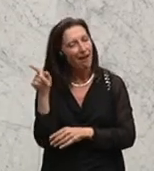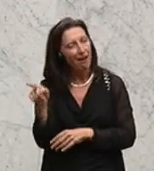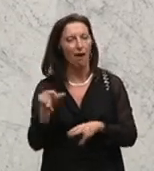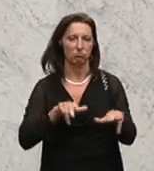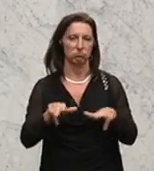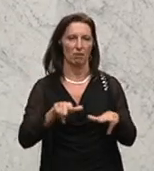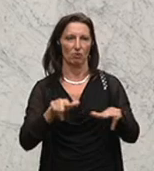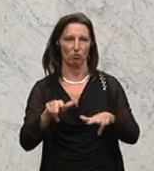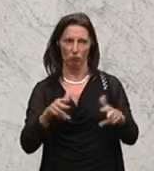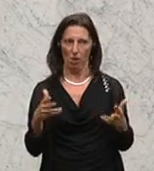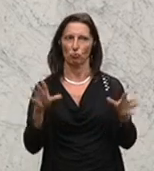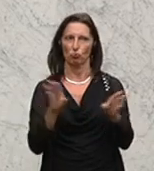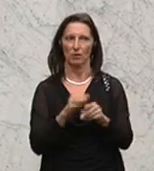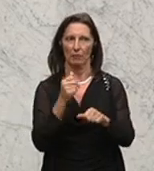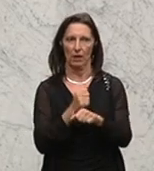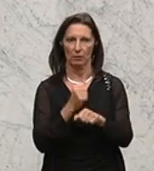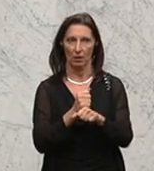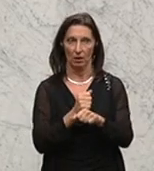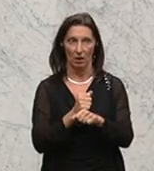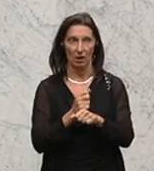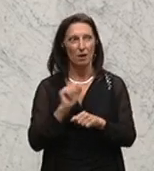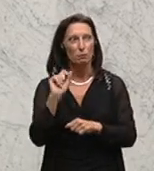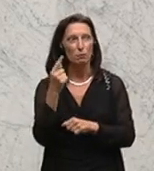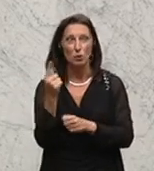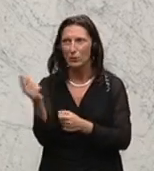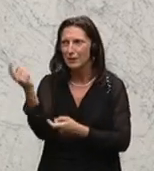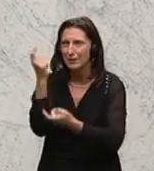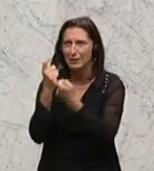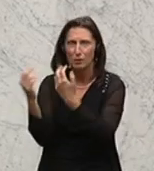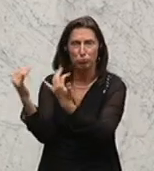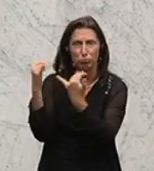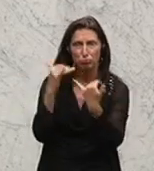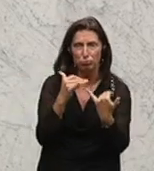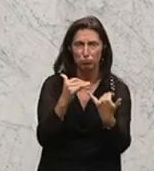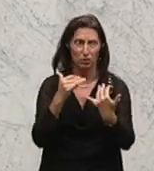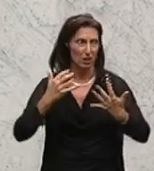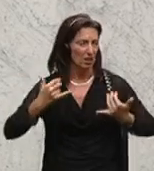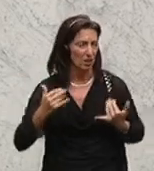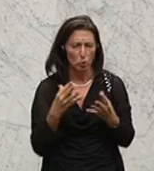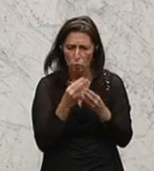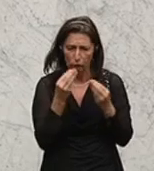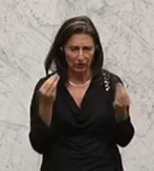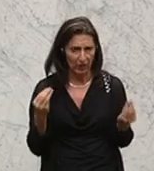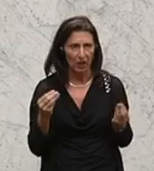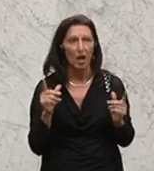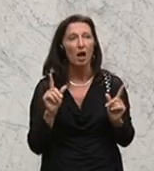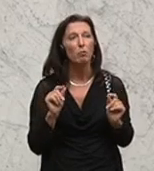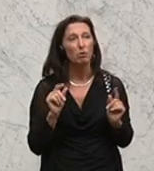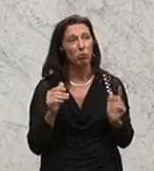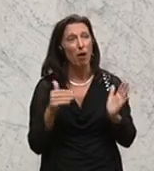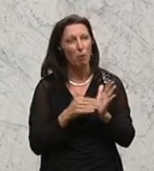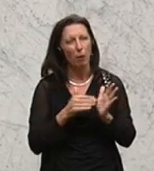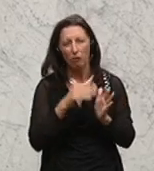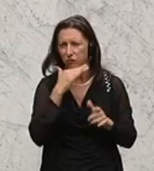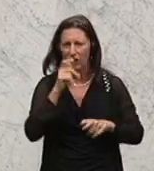Migrationsströme haben zu einer Quantität und vor allem zu einer Dynamik geführt, wo es viele Brückenbauer braucht.